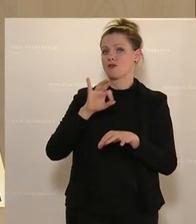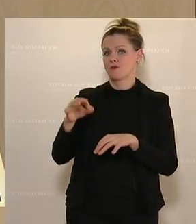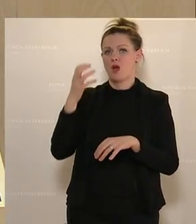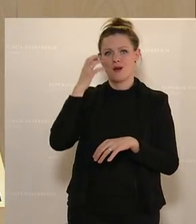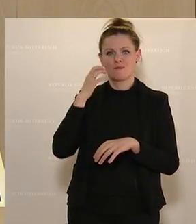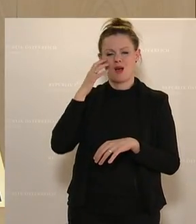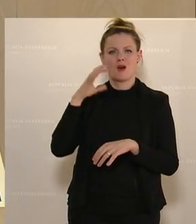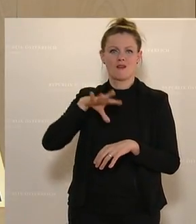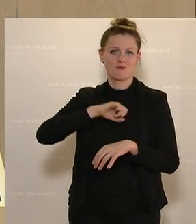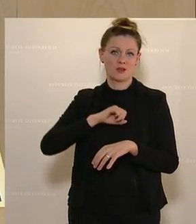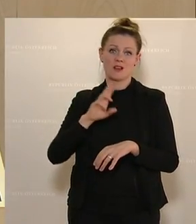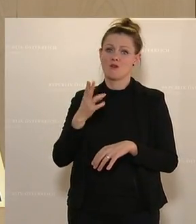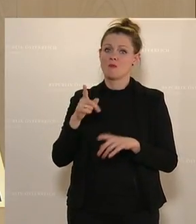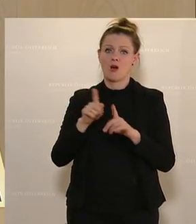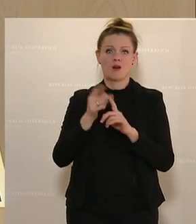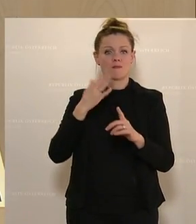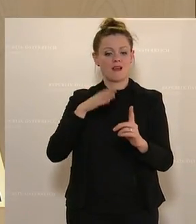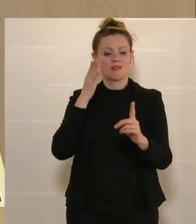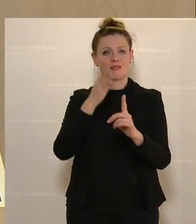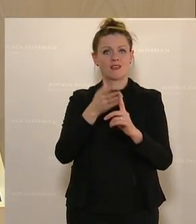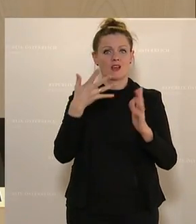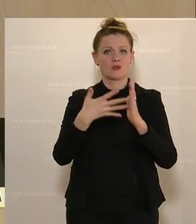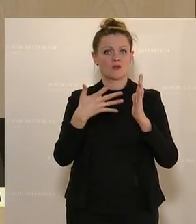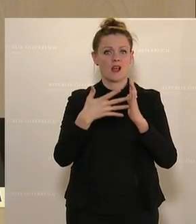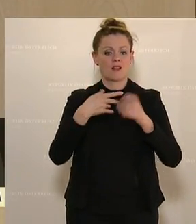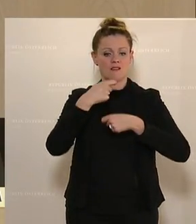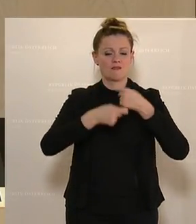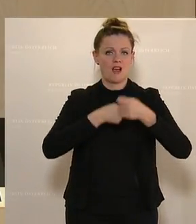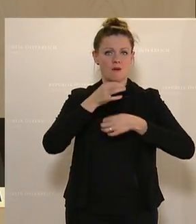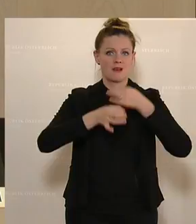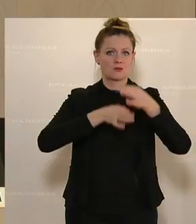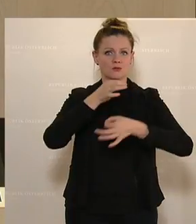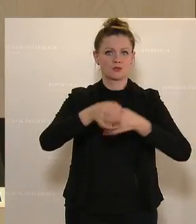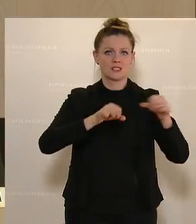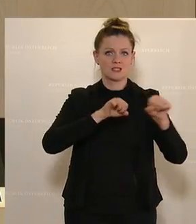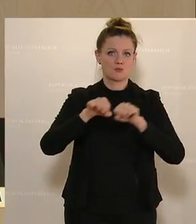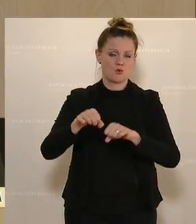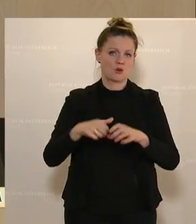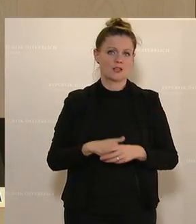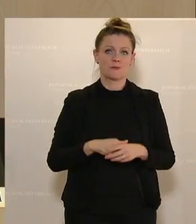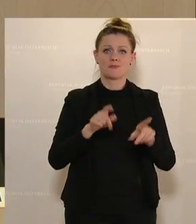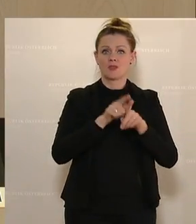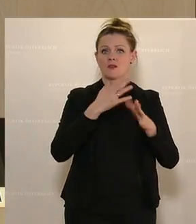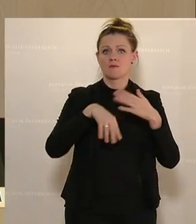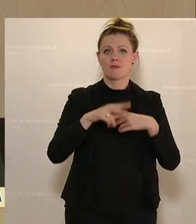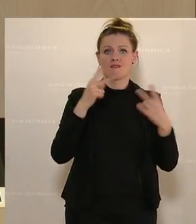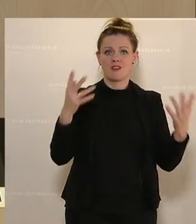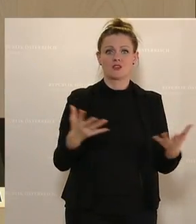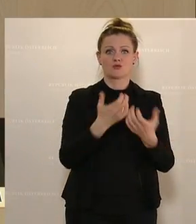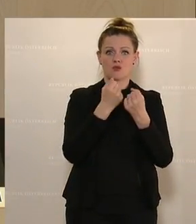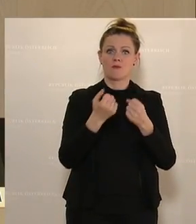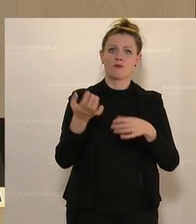Landwirte, weil es natürlich wieder eine direktere Kontrolle über den Verarbeitungsprozess ermöglicht und damit auch mehr Wertschöpfung